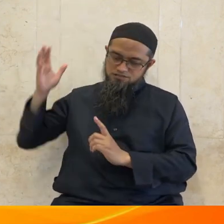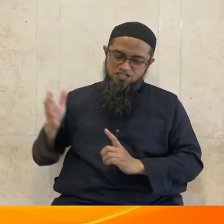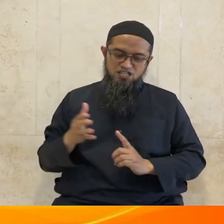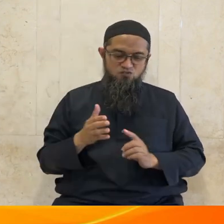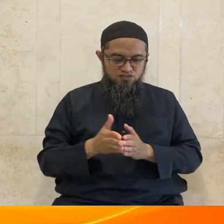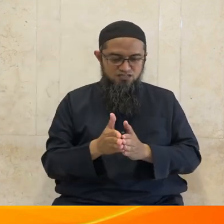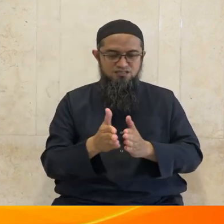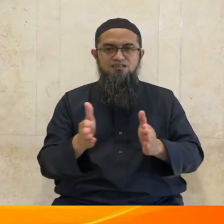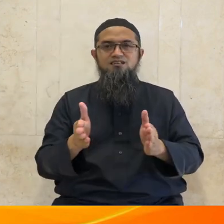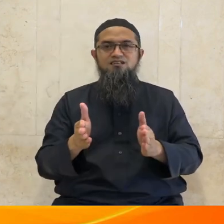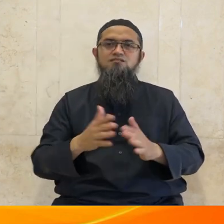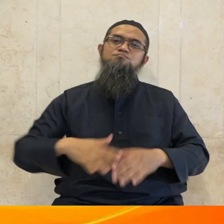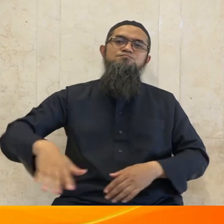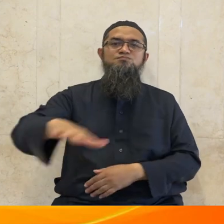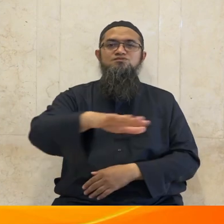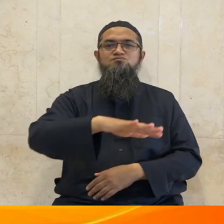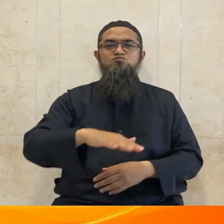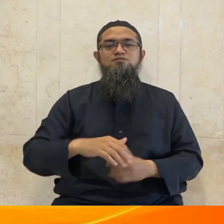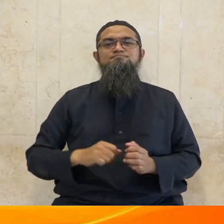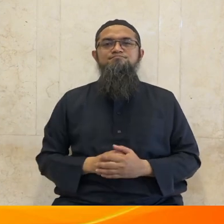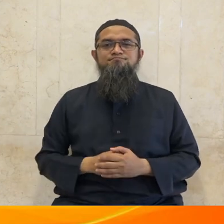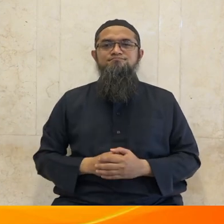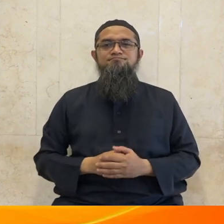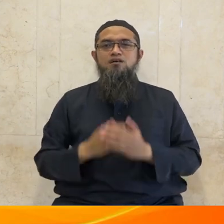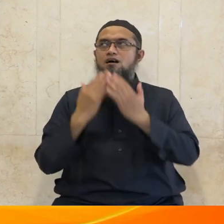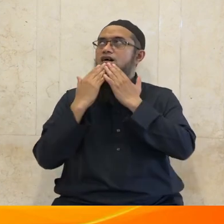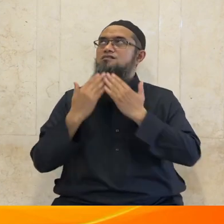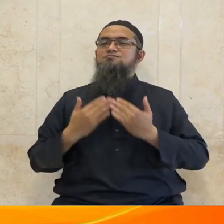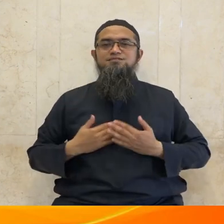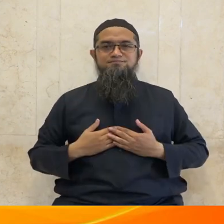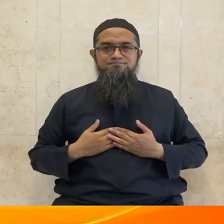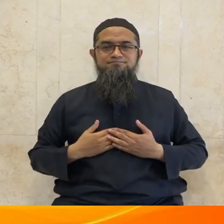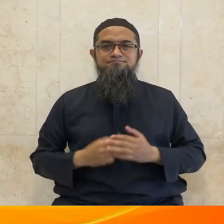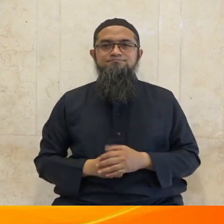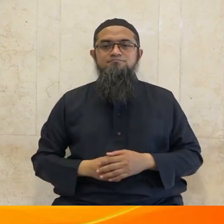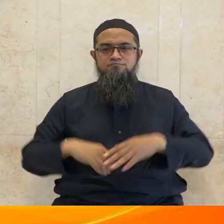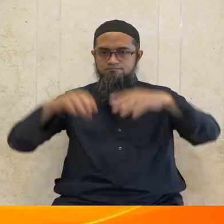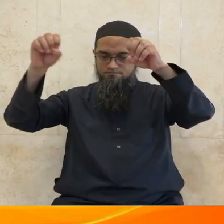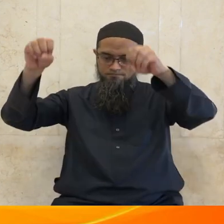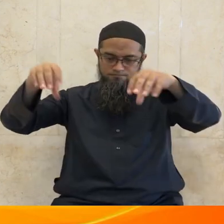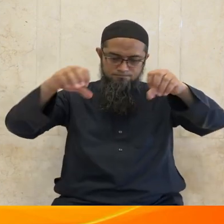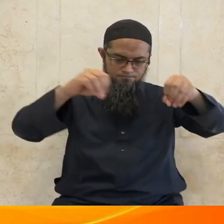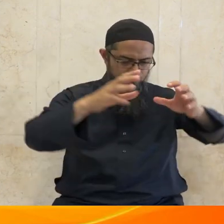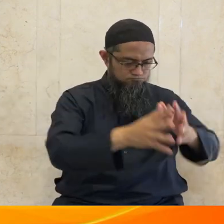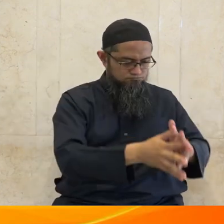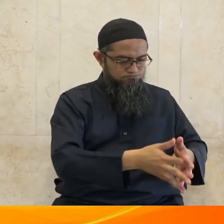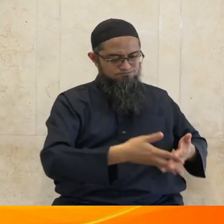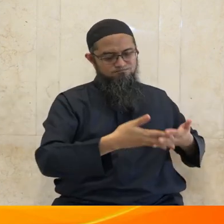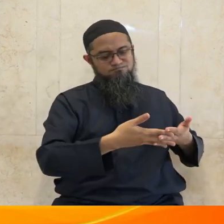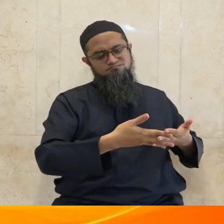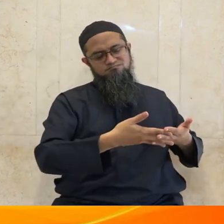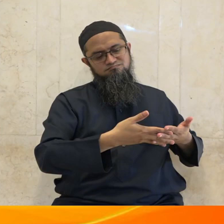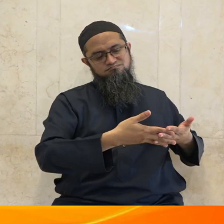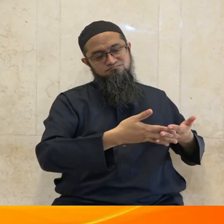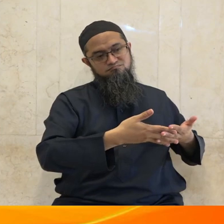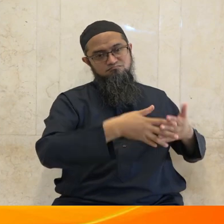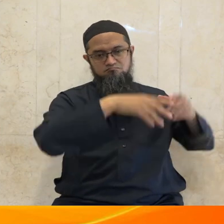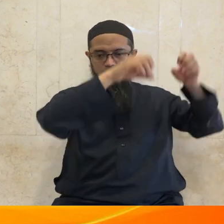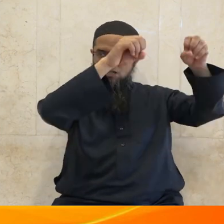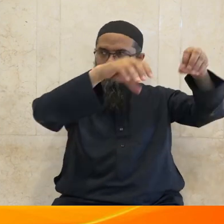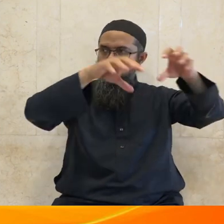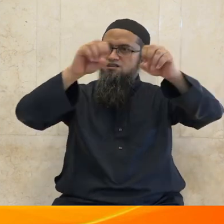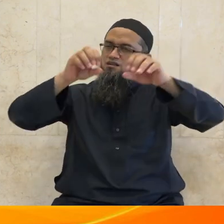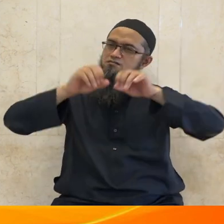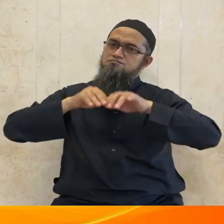amin ya rabbal alamin barakallahu li walakum fil qur'an al-adhim wa nafa'ani wa